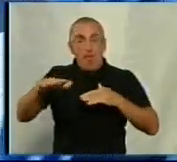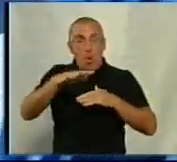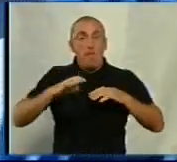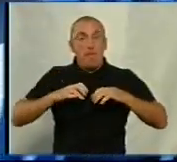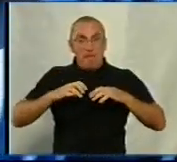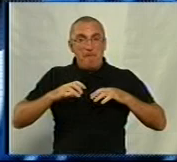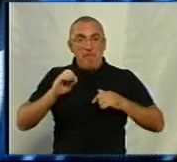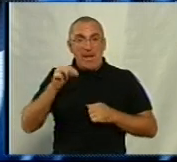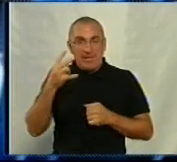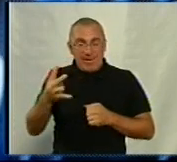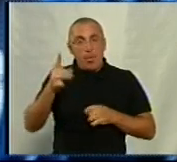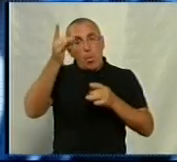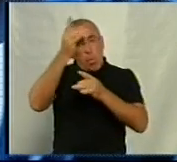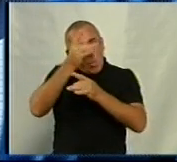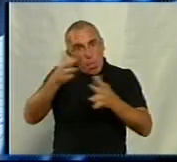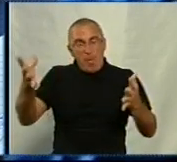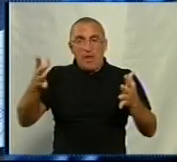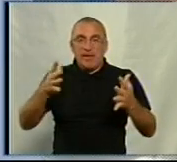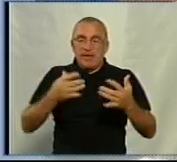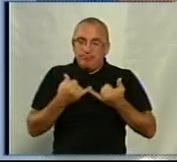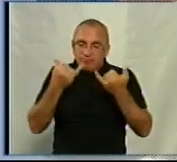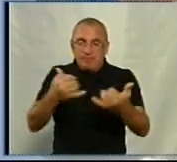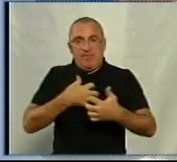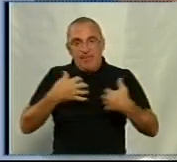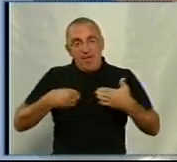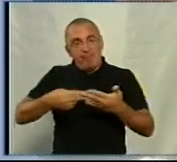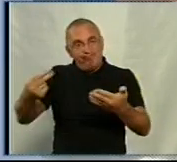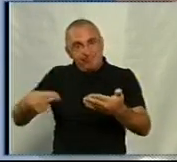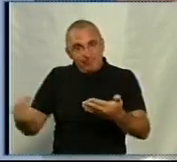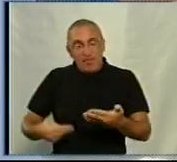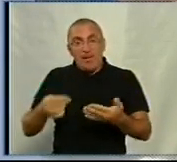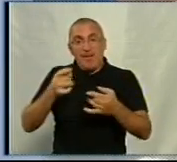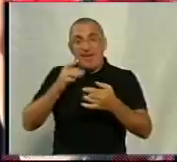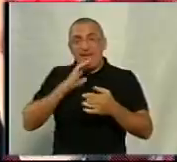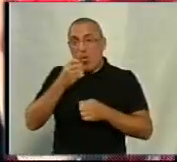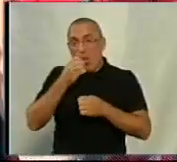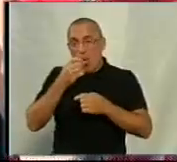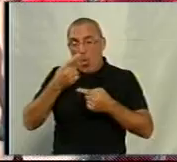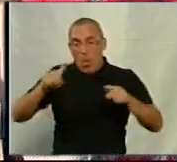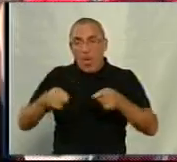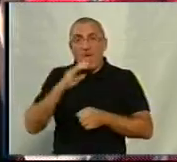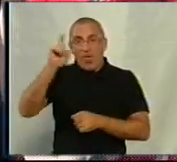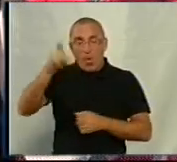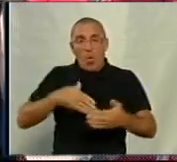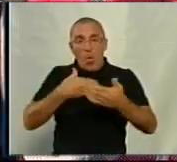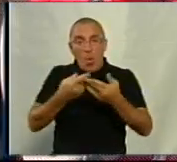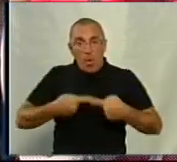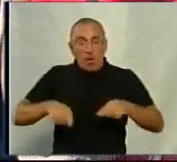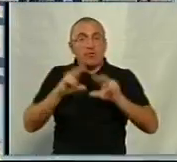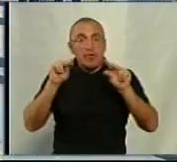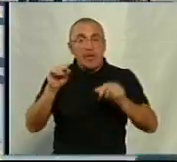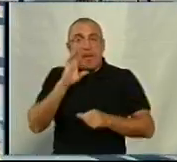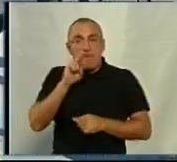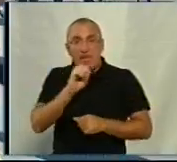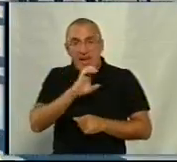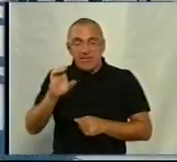підписують універсал гуманного ставлення до тварин. Його вимоги озвучує організаторка маршу, представниця громадської організації «Щасливий